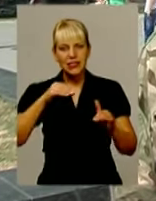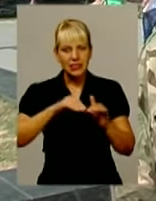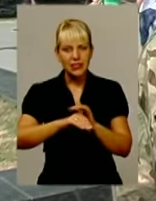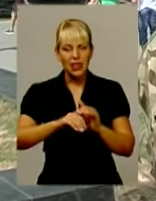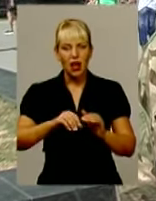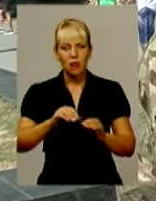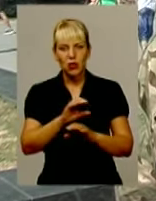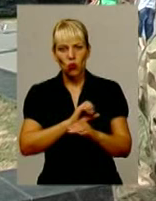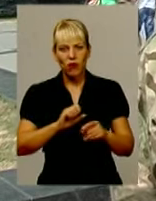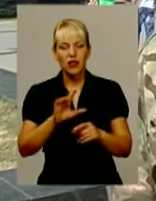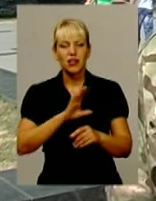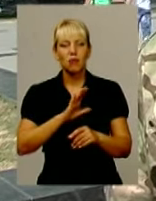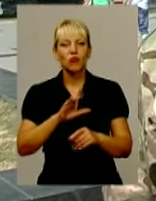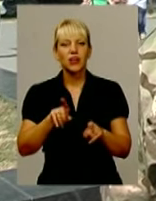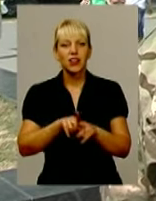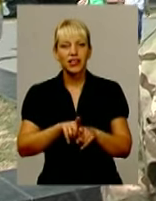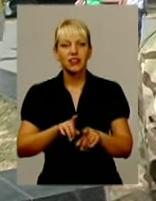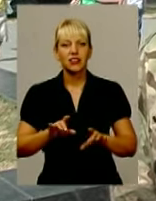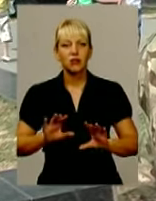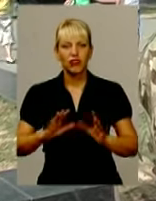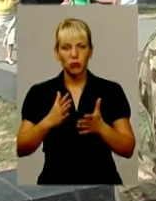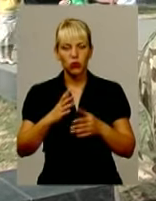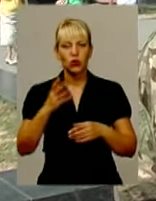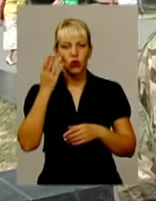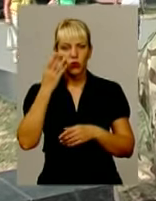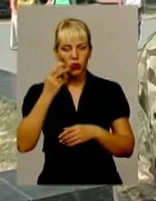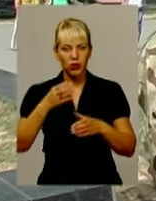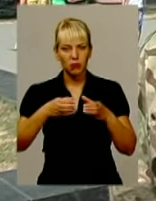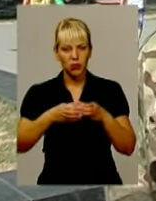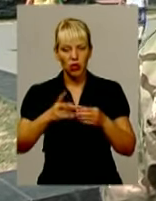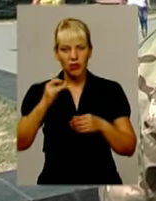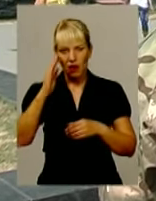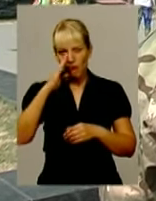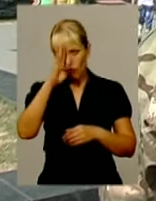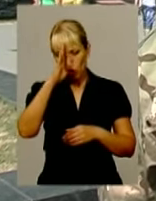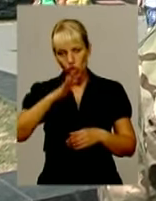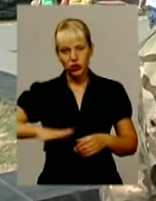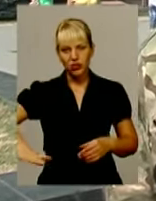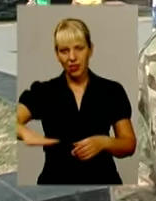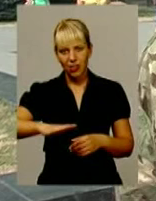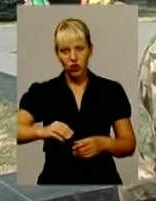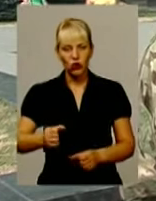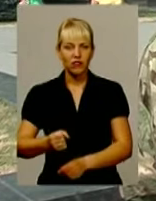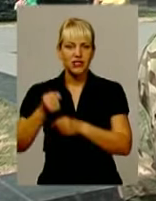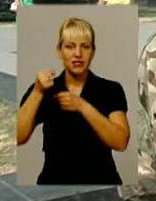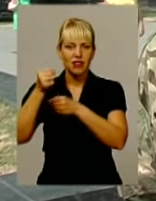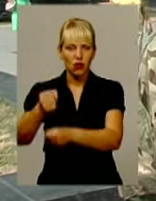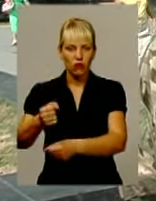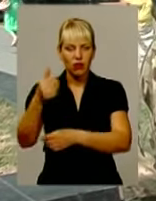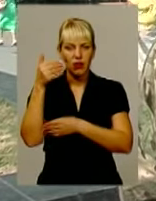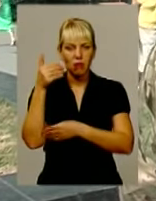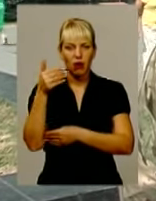Навіть був такий момент, коли підрозділ на ворожій території встановив державний прапор України,